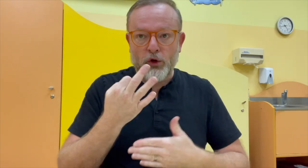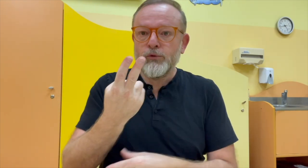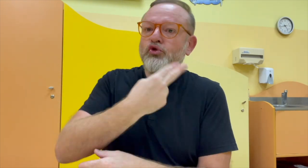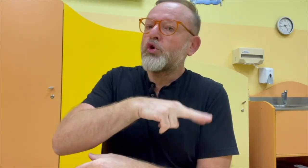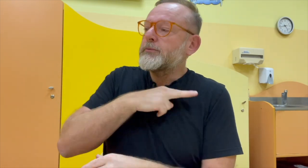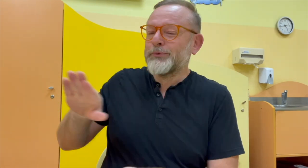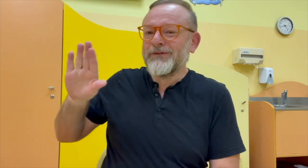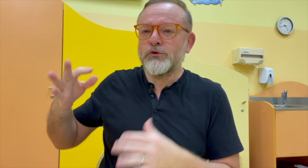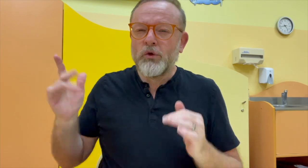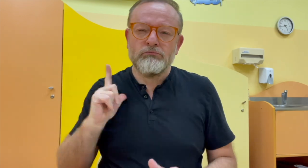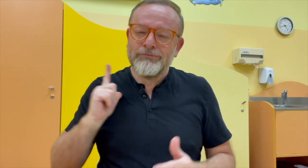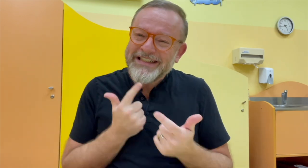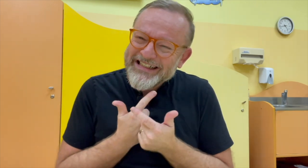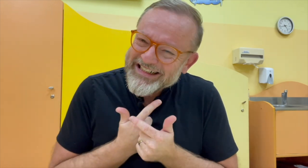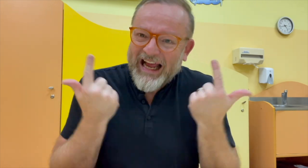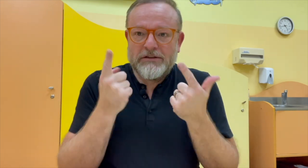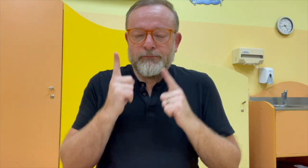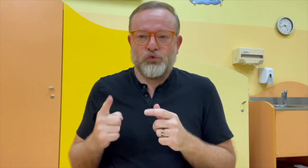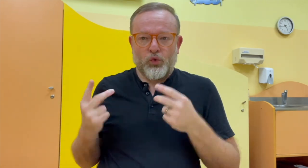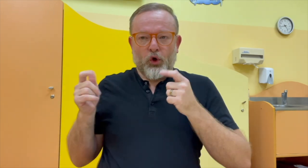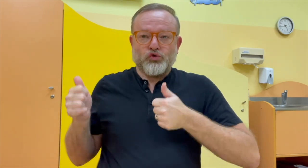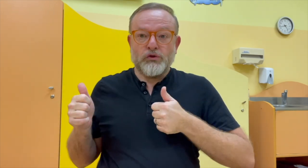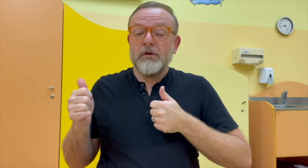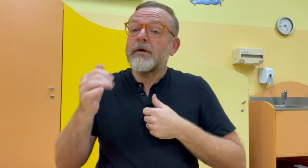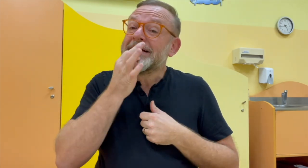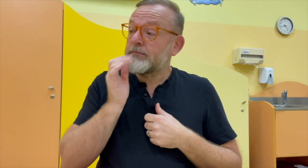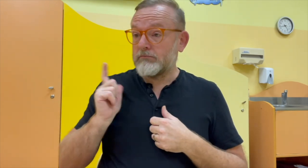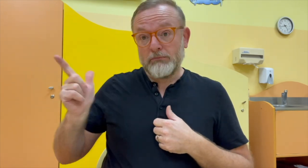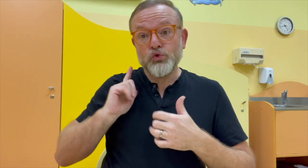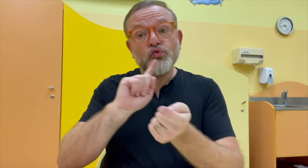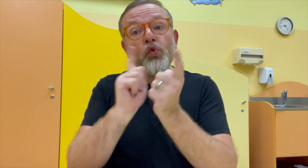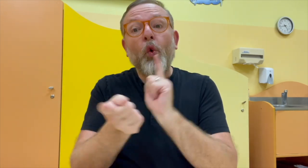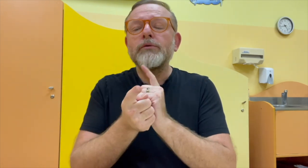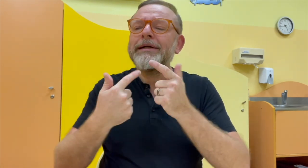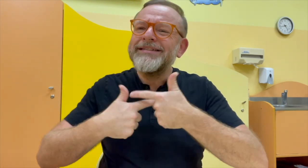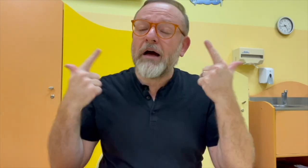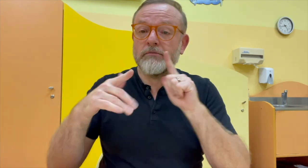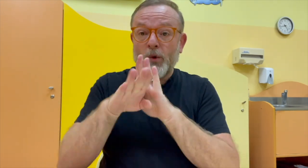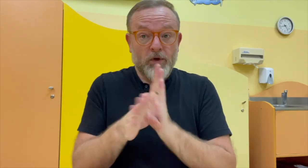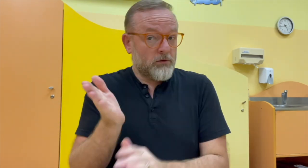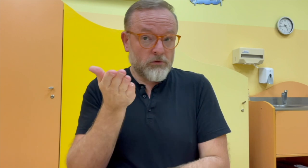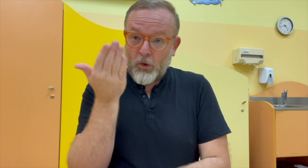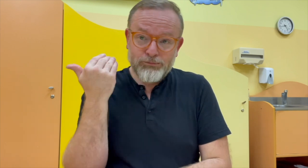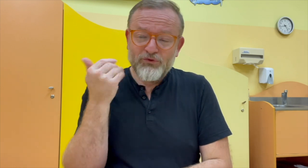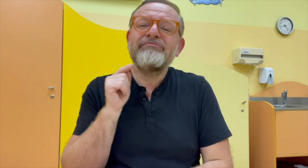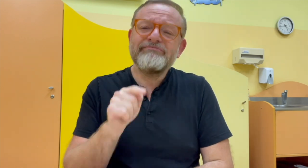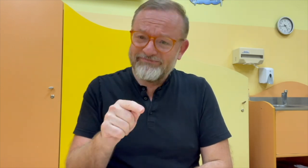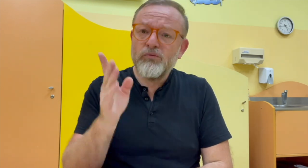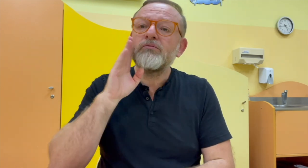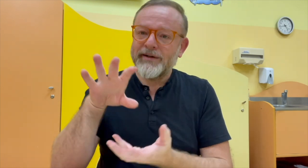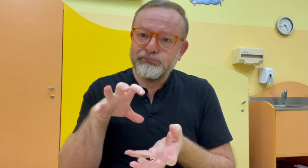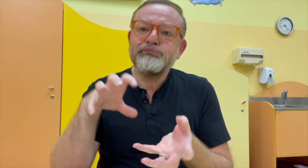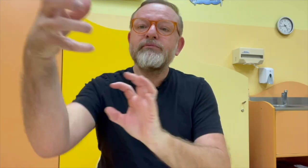a zodpovědnost jednoho a zodpovědnost a povinnosti druhého člověka. Pokud tyto pravidla hranice stanovené